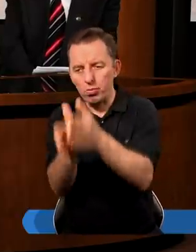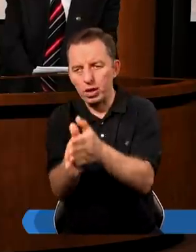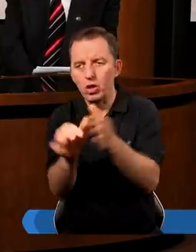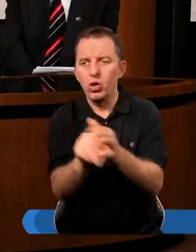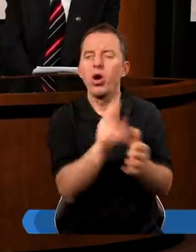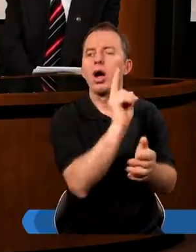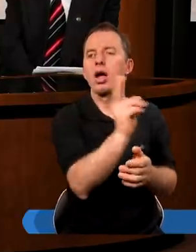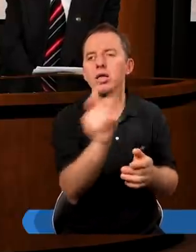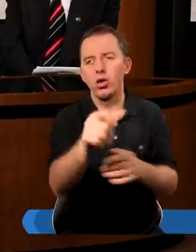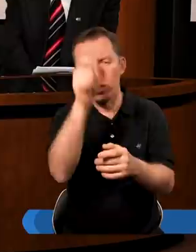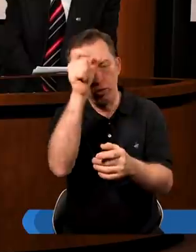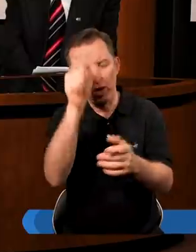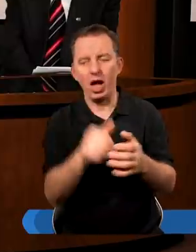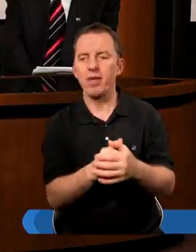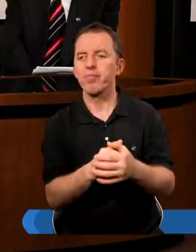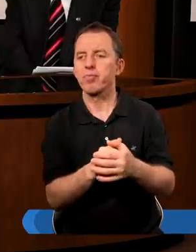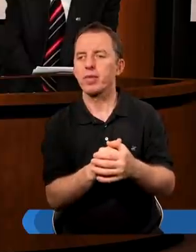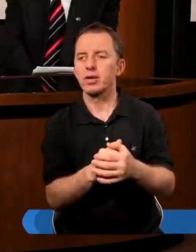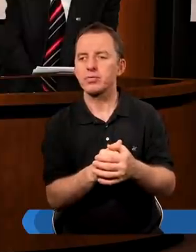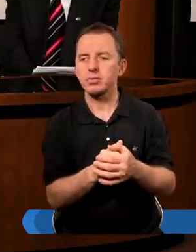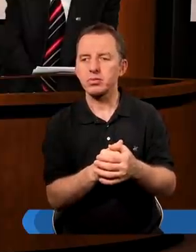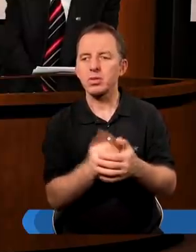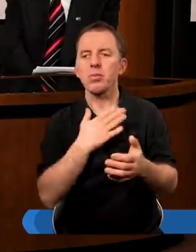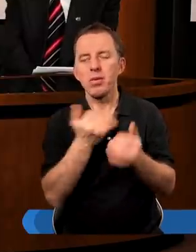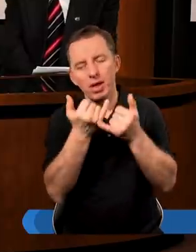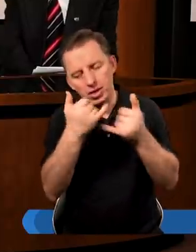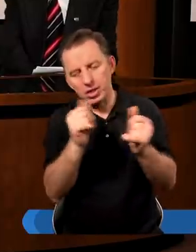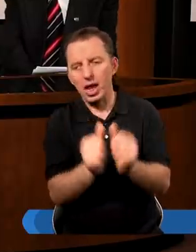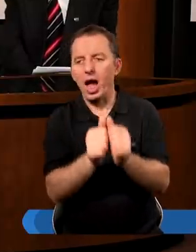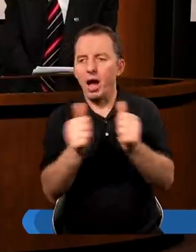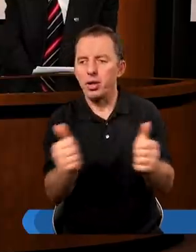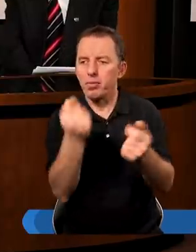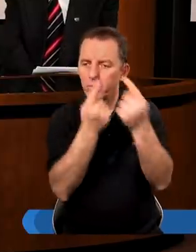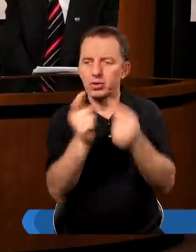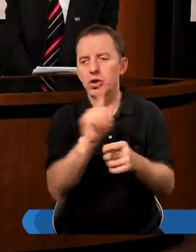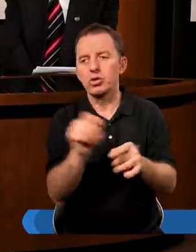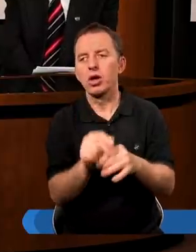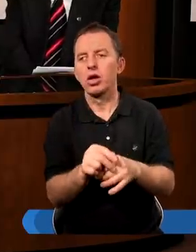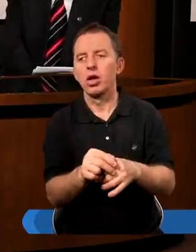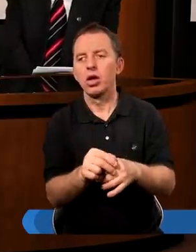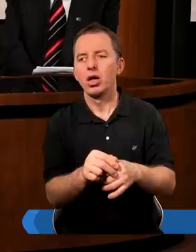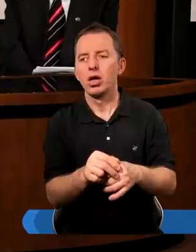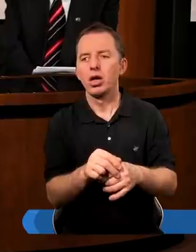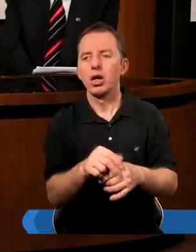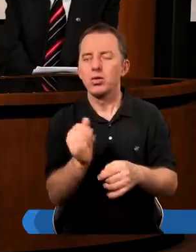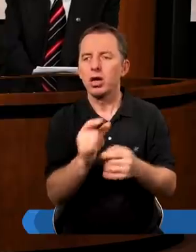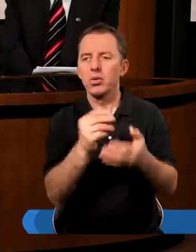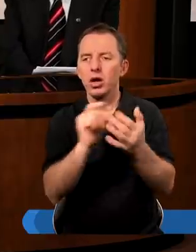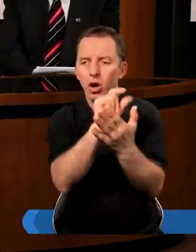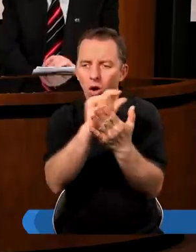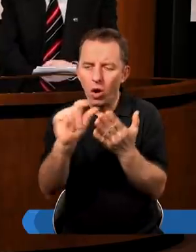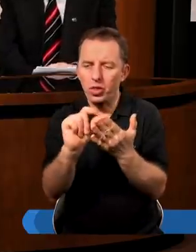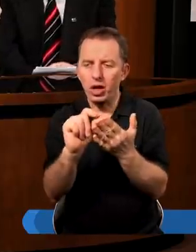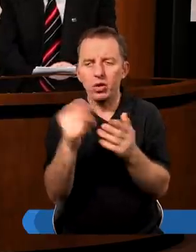każdego człowieka. Ja mam jeszcze inny apel. Myślę, że musimy badać swoje serce pod kątem